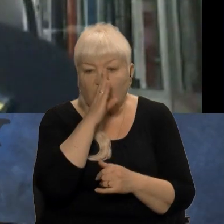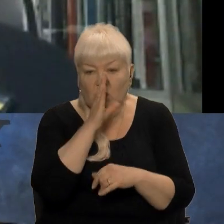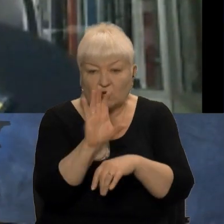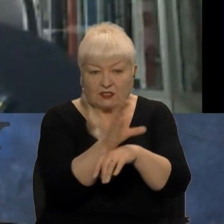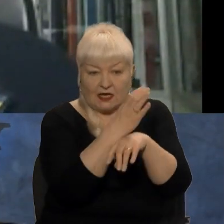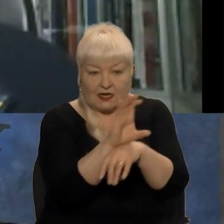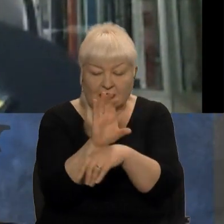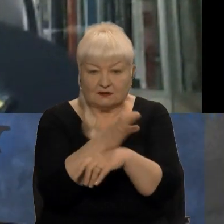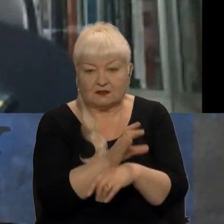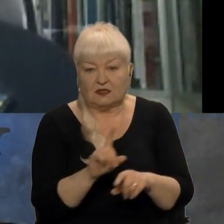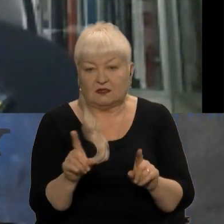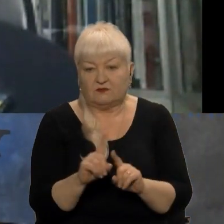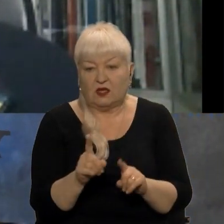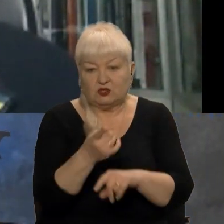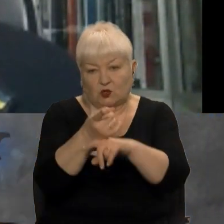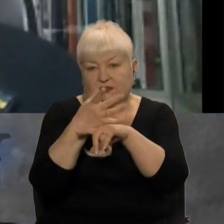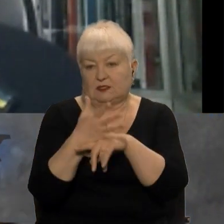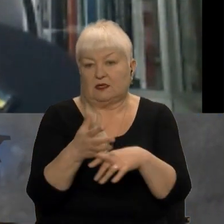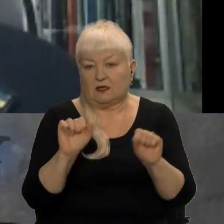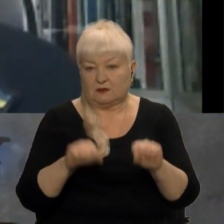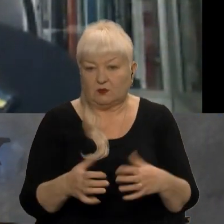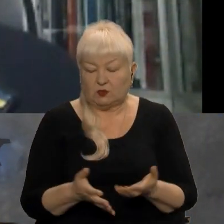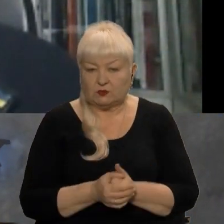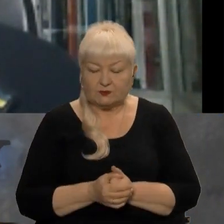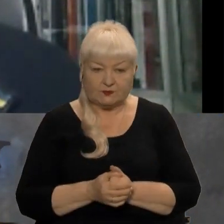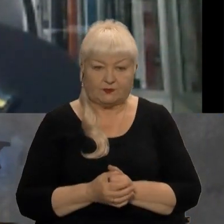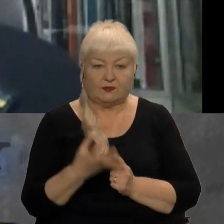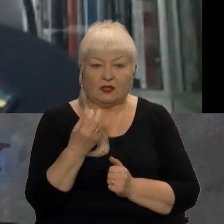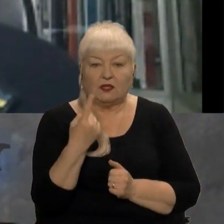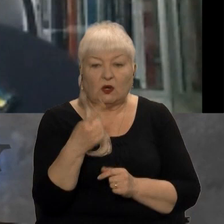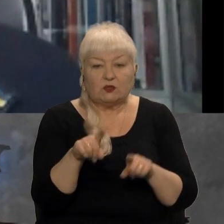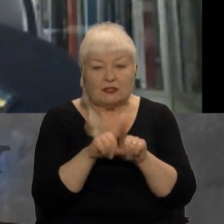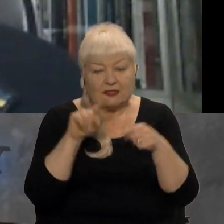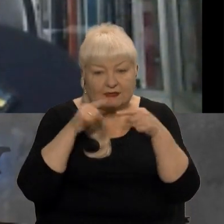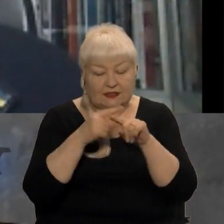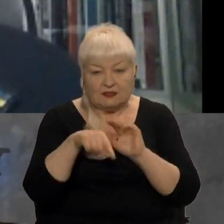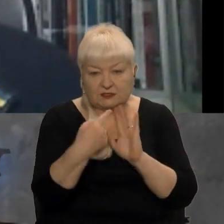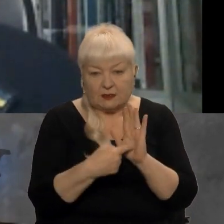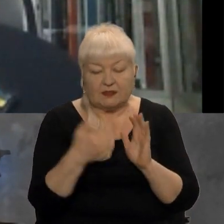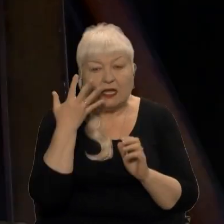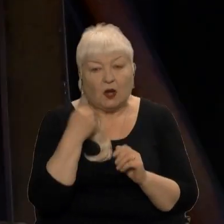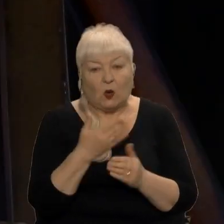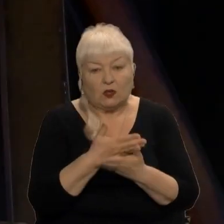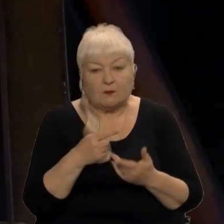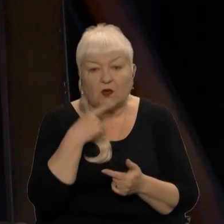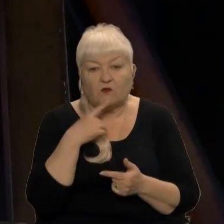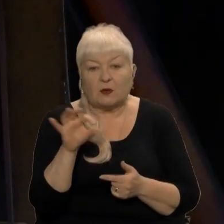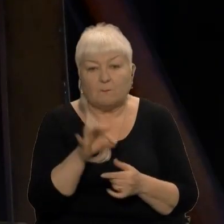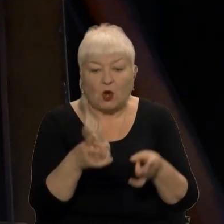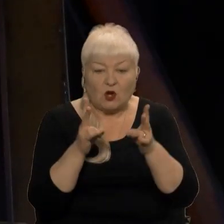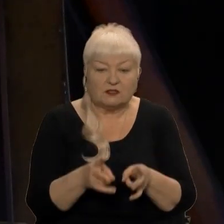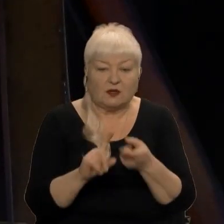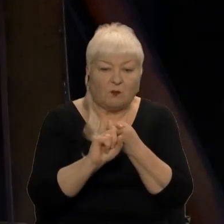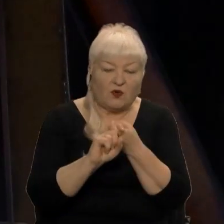запускають по нас зенітні ракети. Пане Валерію, ще одне таке технічне питання, бо коли ми говоримо про катастрофи, пов'язані з